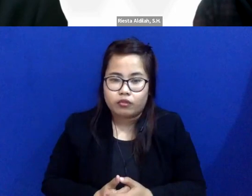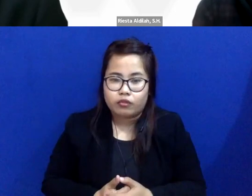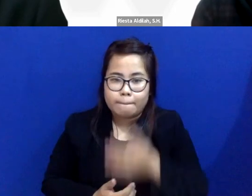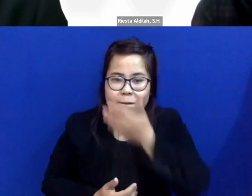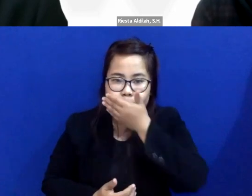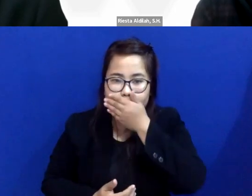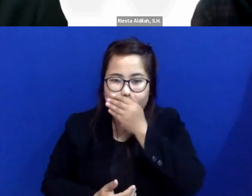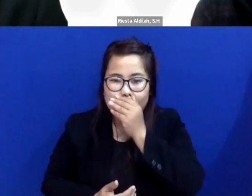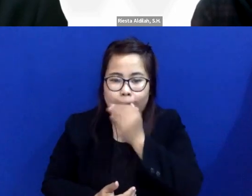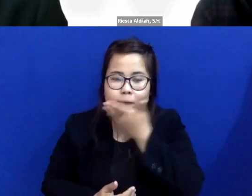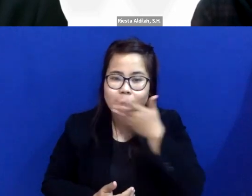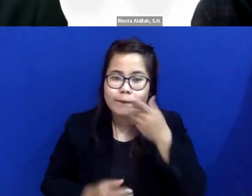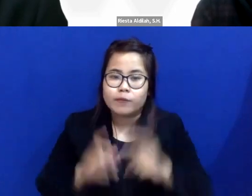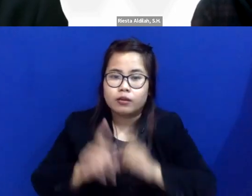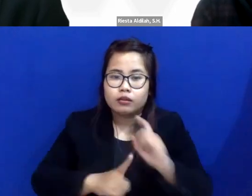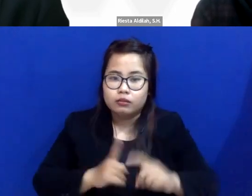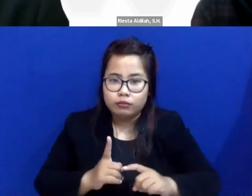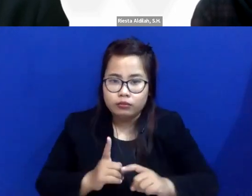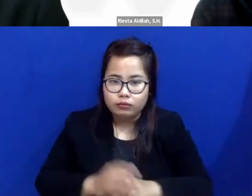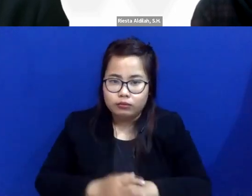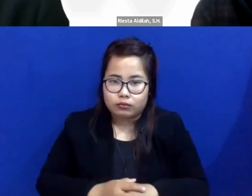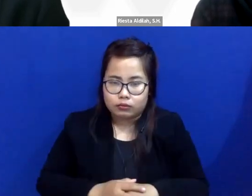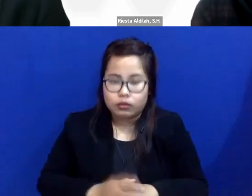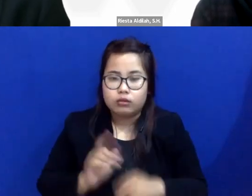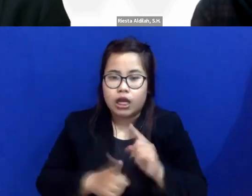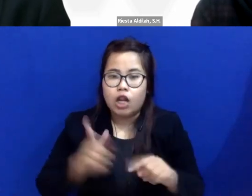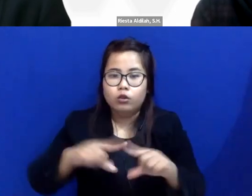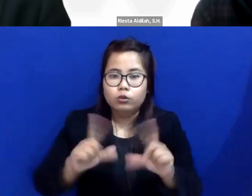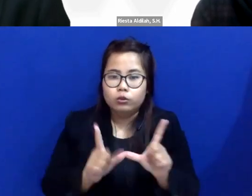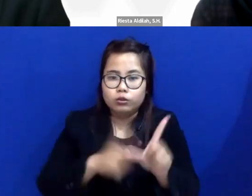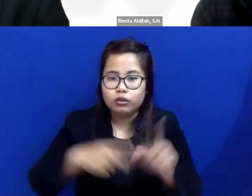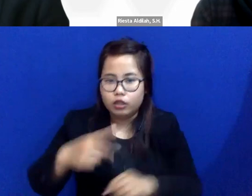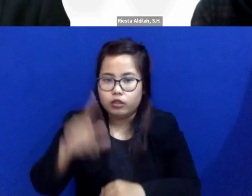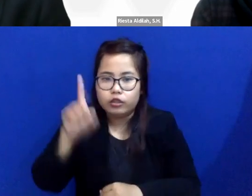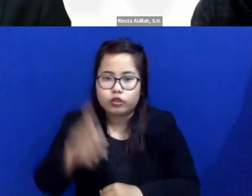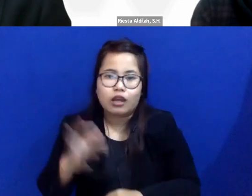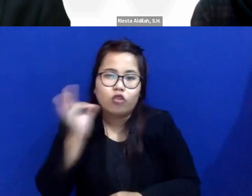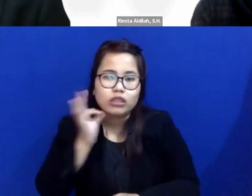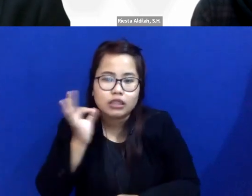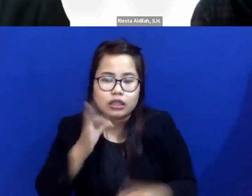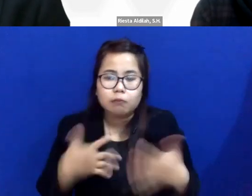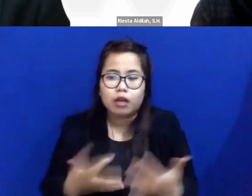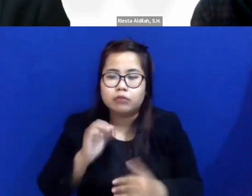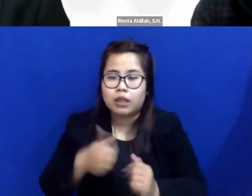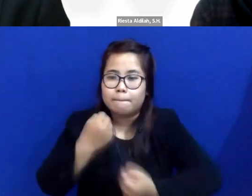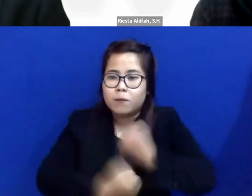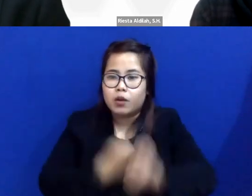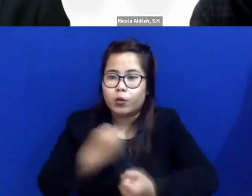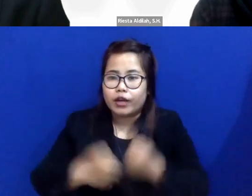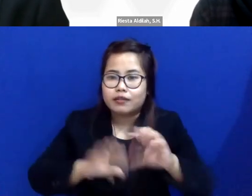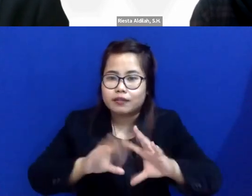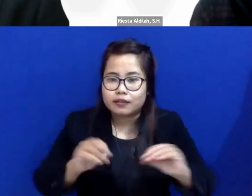lawyer juga dituntut efisiensi dalam melakukan pekerjaannya,